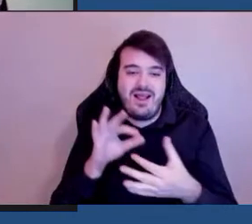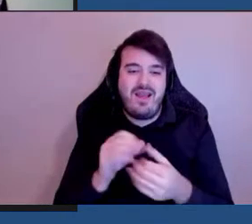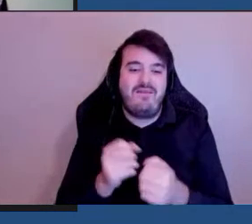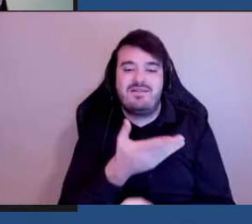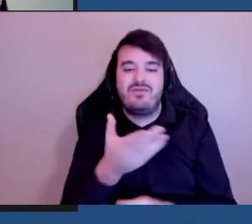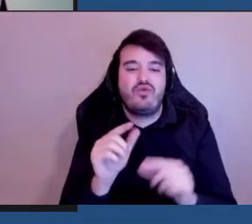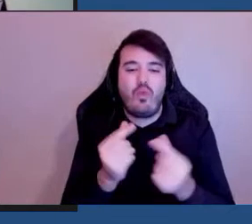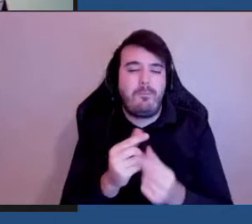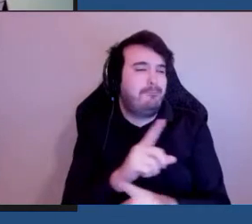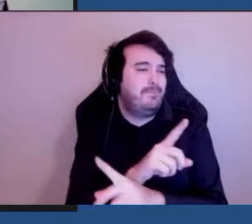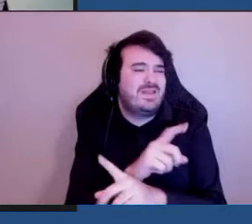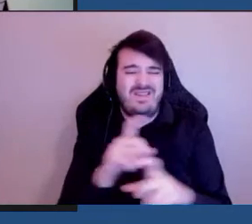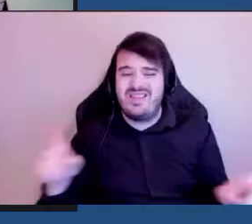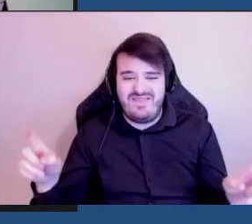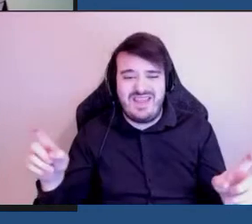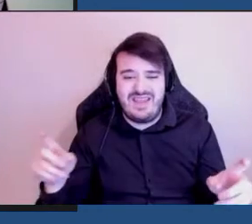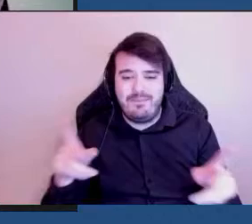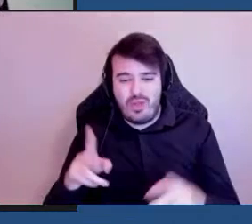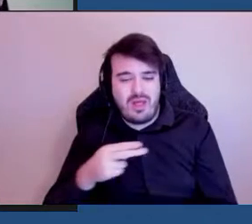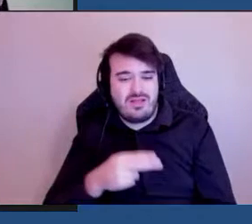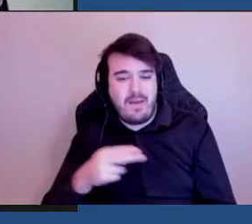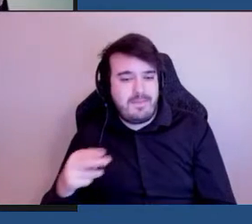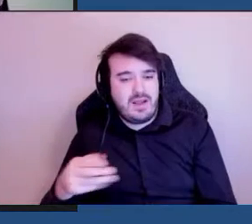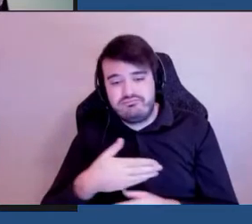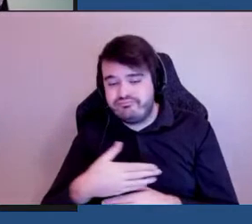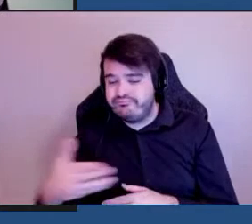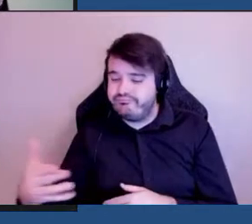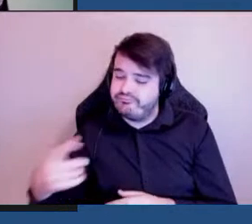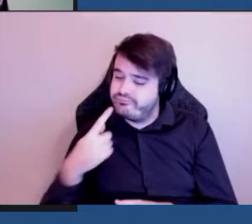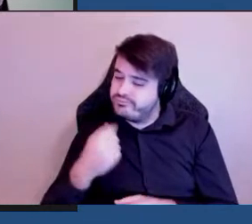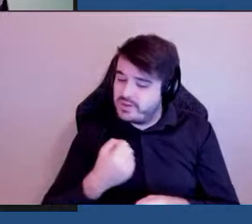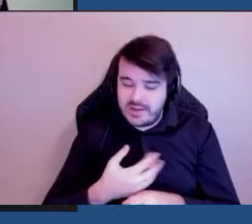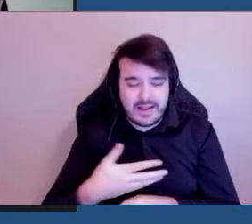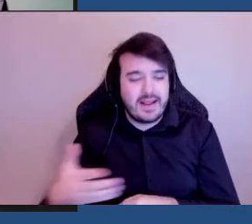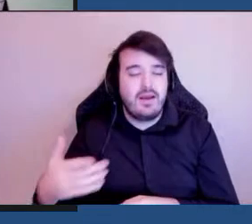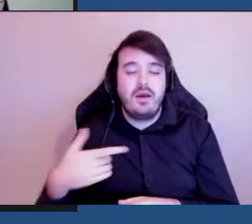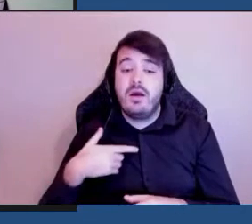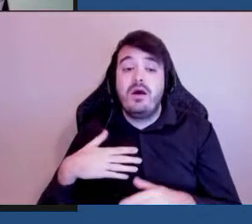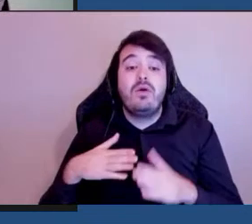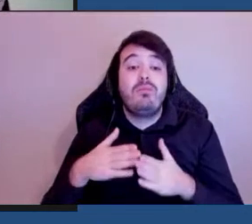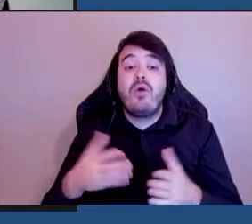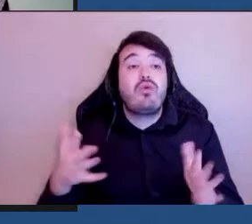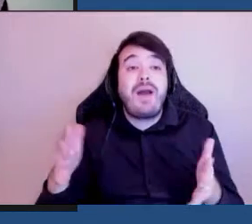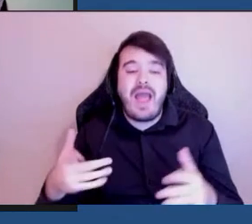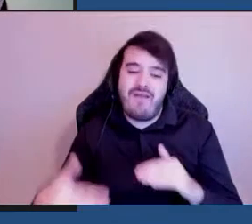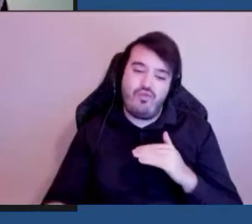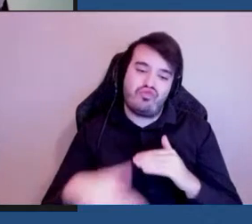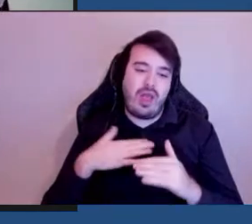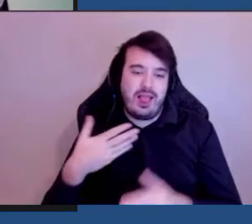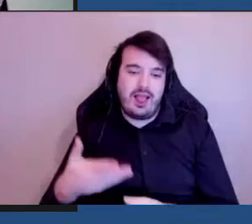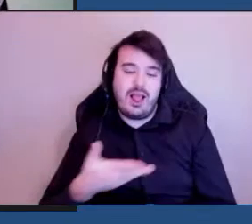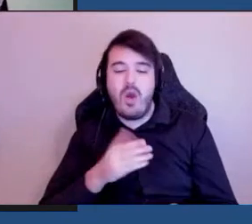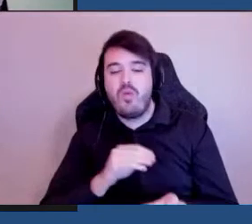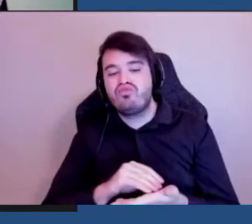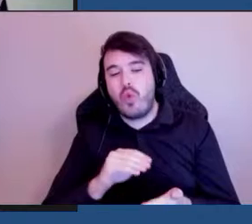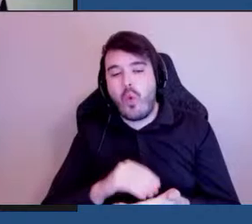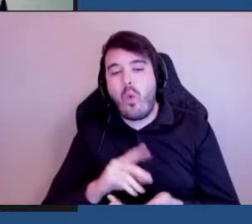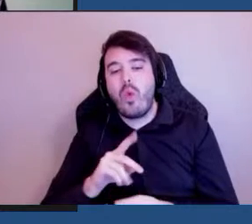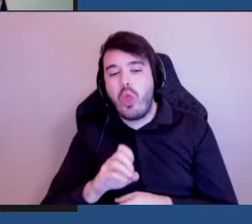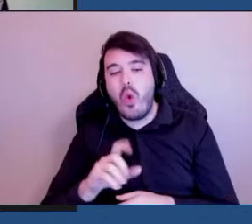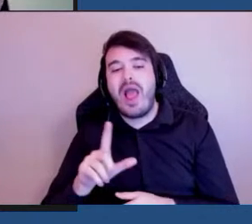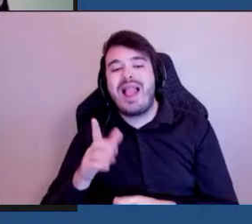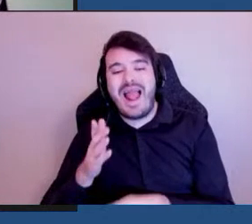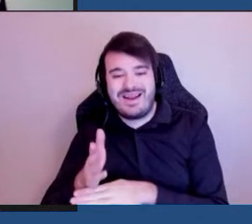diversité de personnes handicapées on vous demande de nous envoyer un courriel au bureau de l